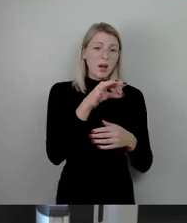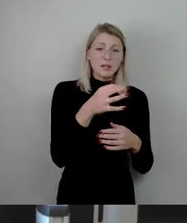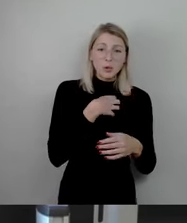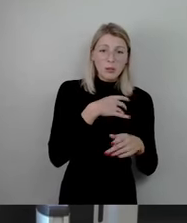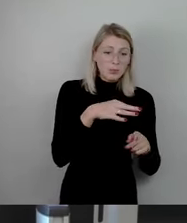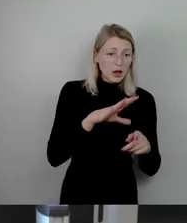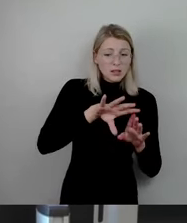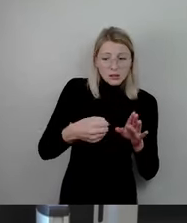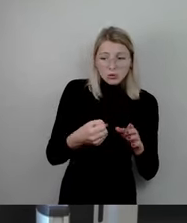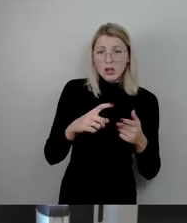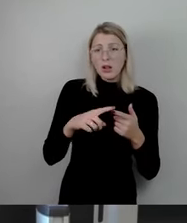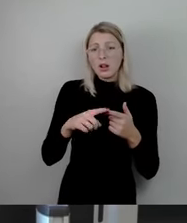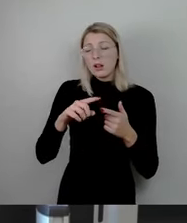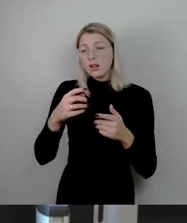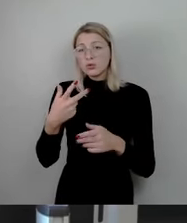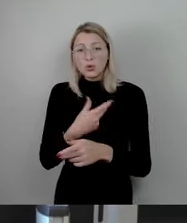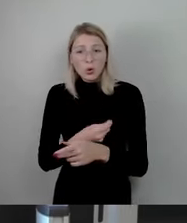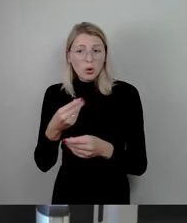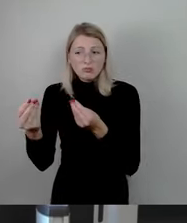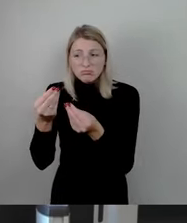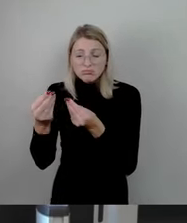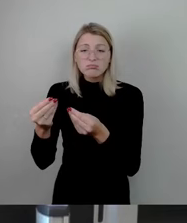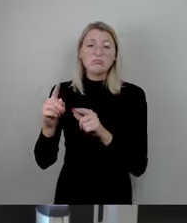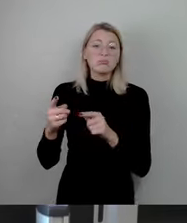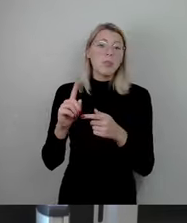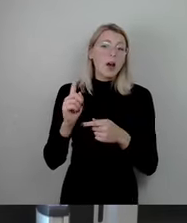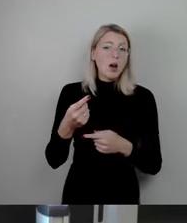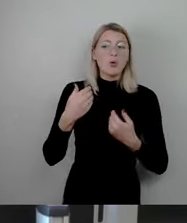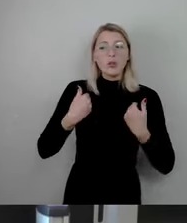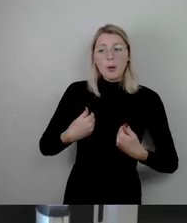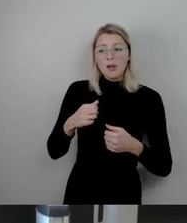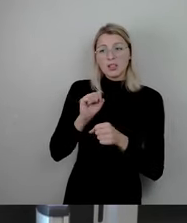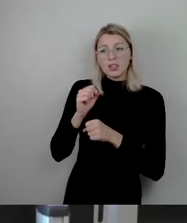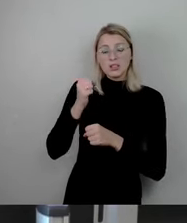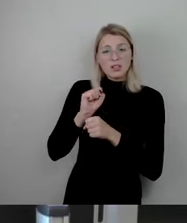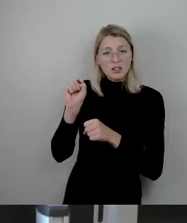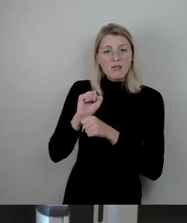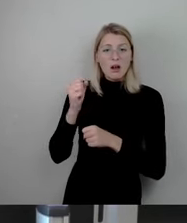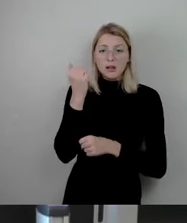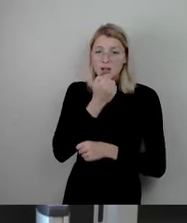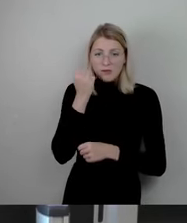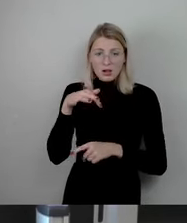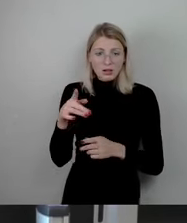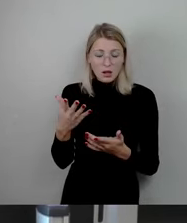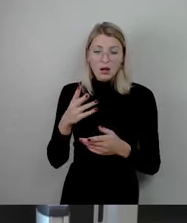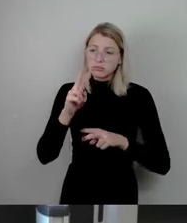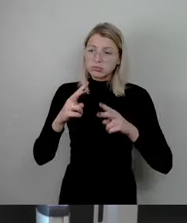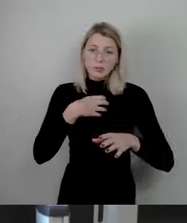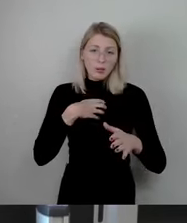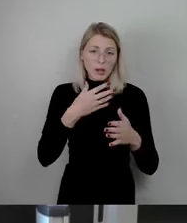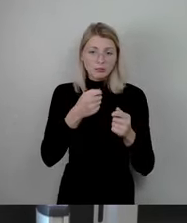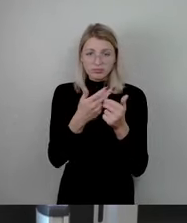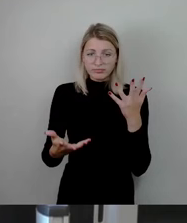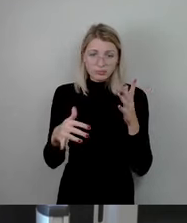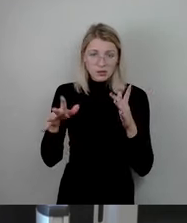es geht um auch Delikte, die körperliche Unversorgtheit von Menschen betreffen und so weiter und so fort. Da gibt es verschiedene Problemlagen und dementsprechend